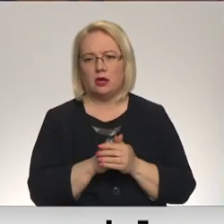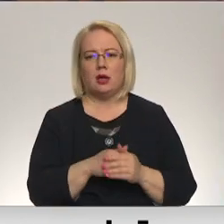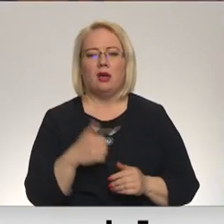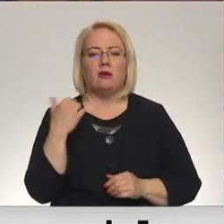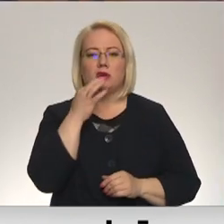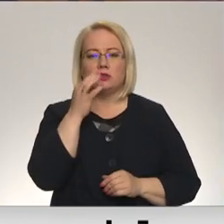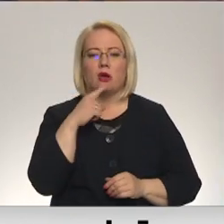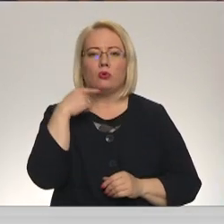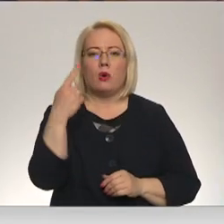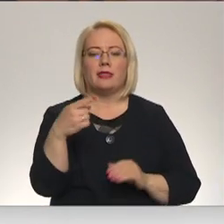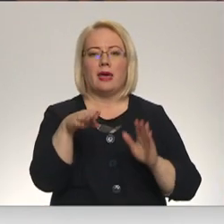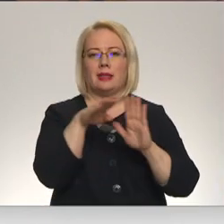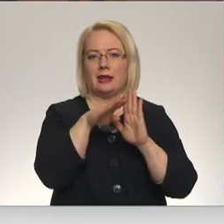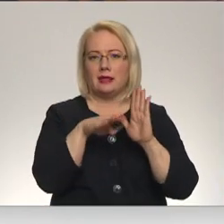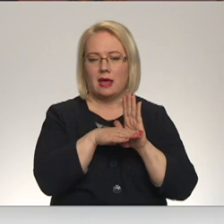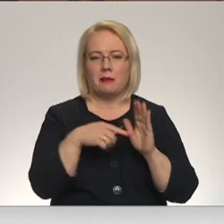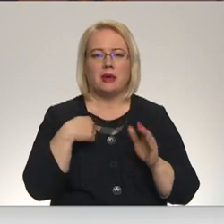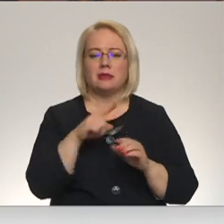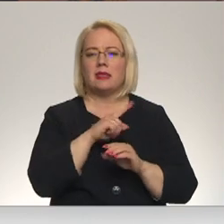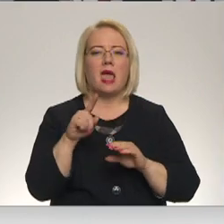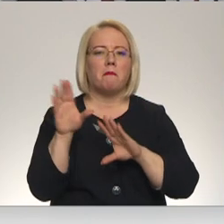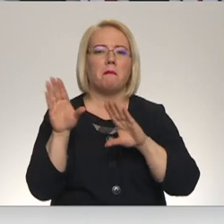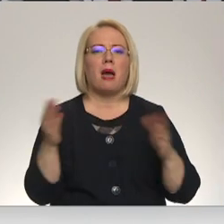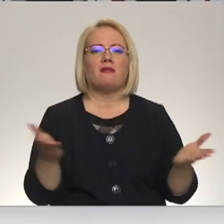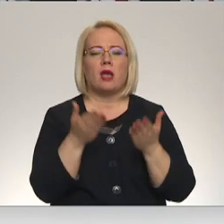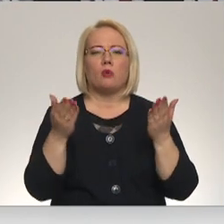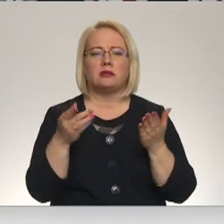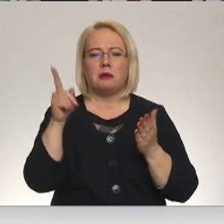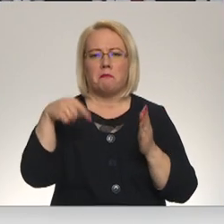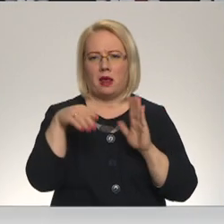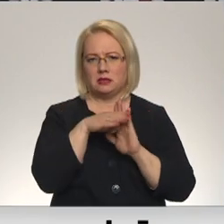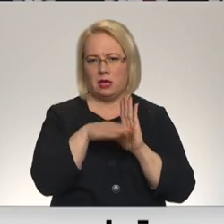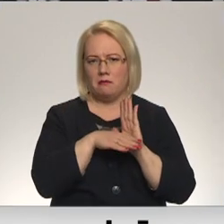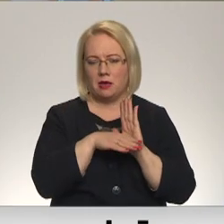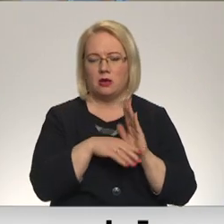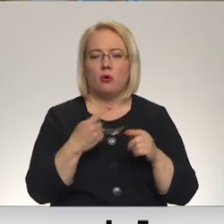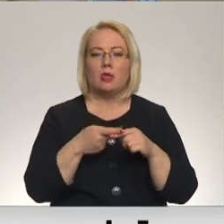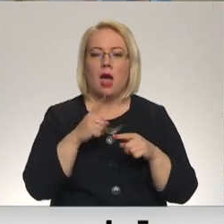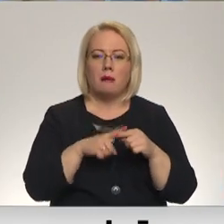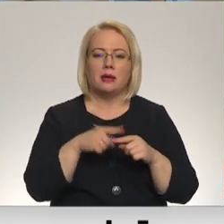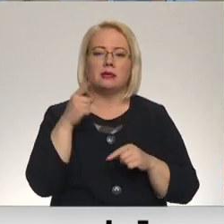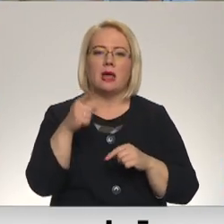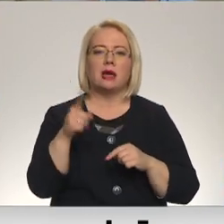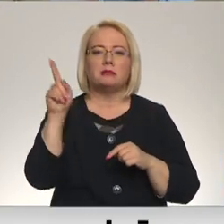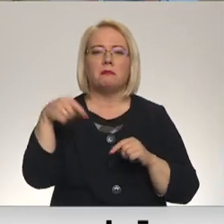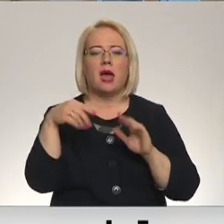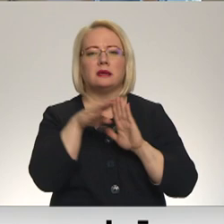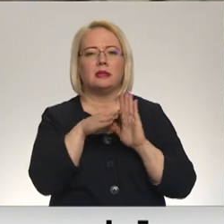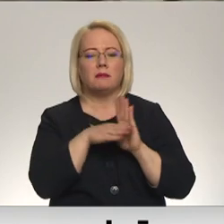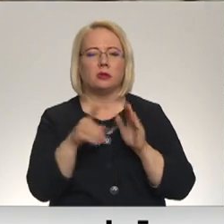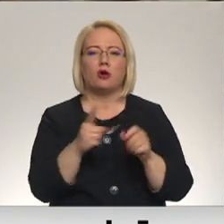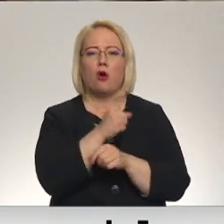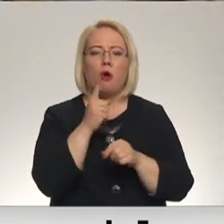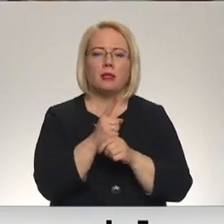kur nemainīsies, mēs nemazināsim uz uz prasības. Bet katrā gadījumā un līdz ar to tiepēc prasības pēc obligāta eksāmena